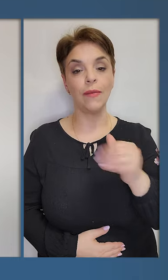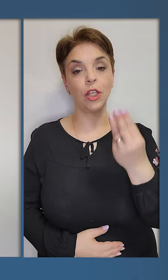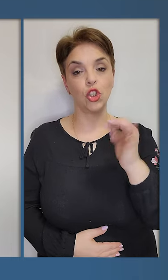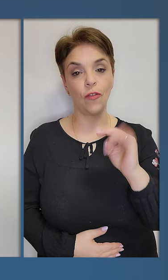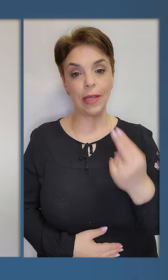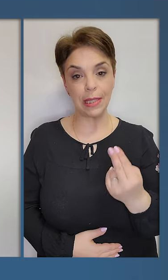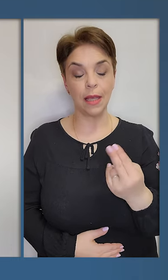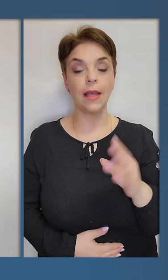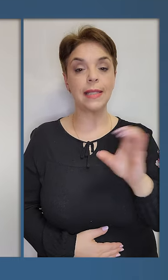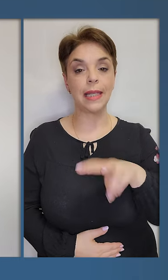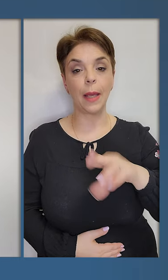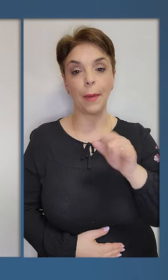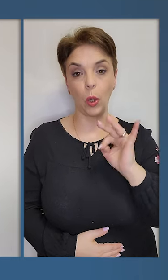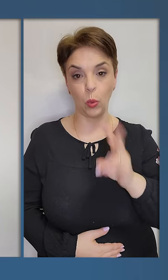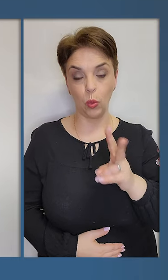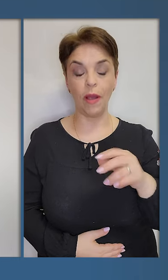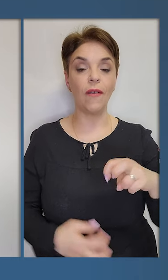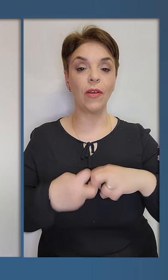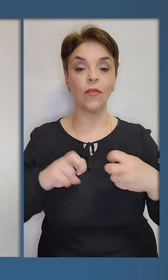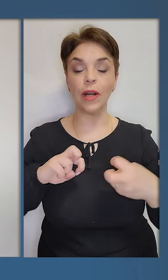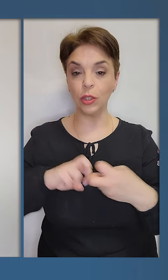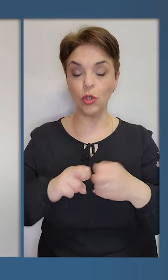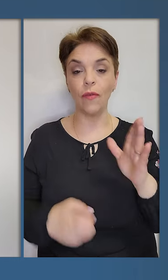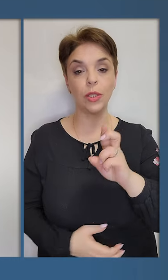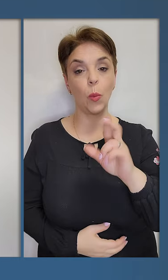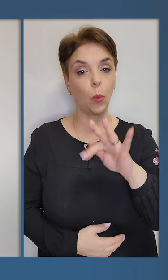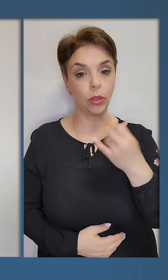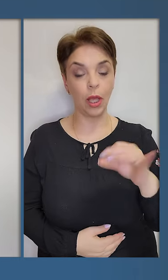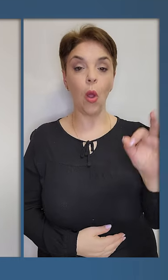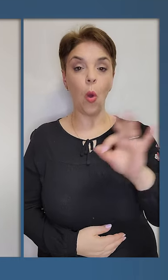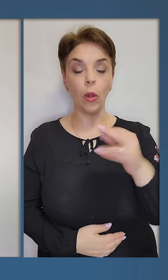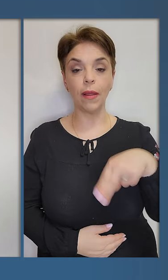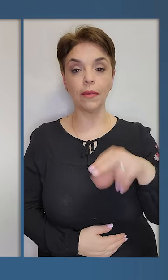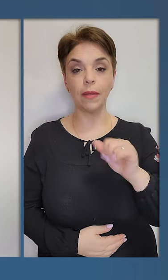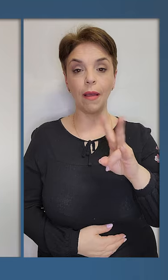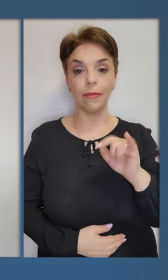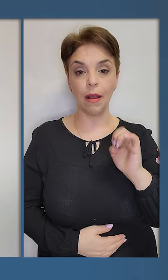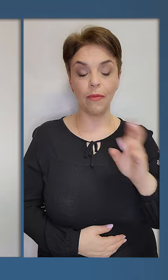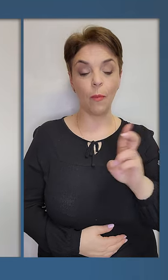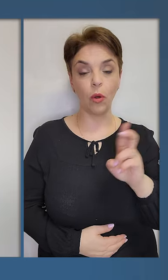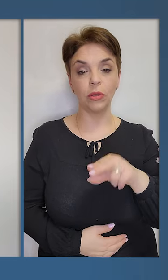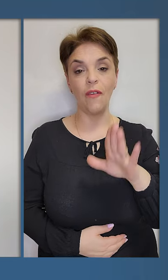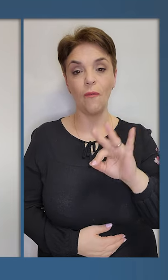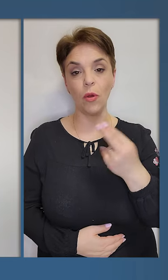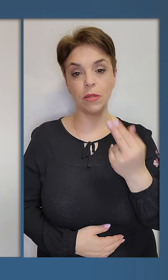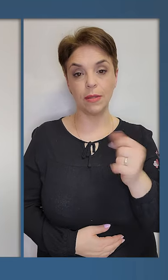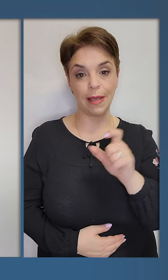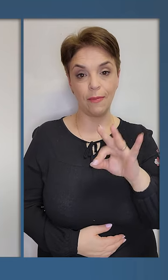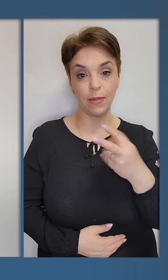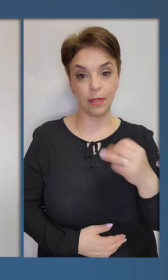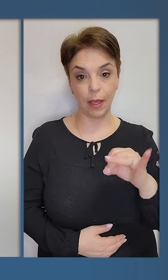Гнатюк, Іван Швець, Сергій Микитюк, Франківщина, Василь Будний, Олег Данилів, Богдан